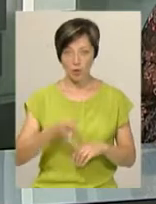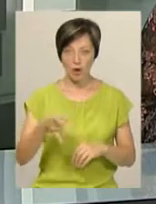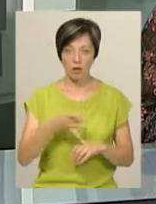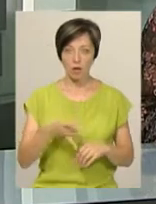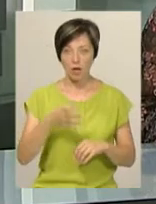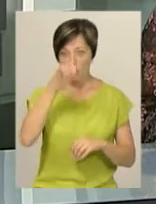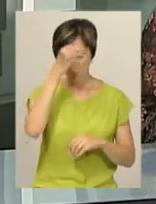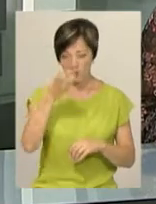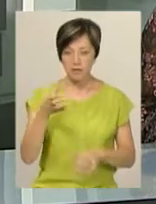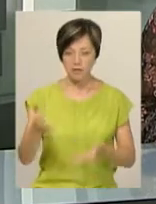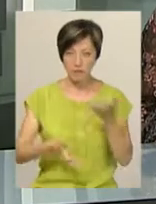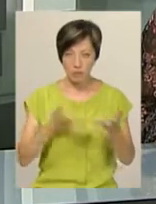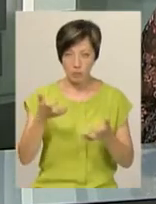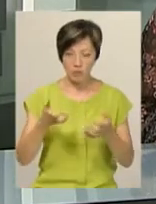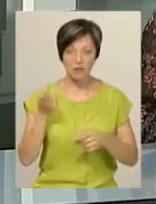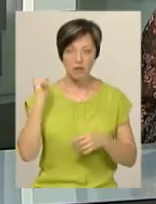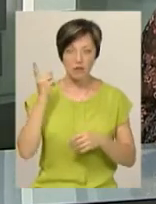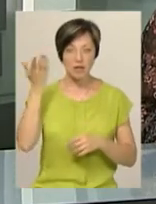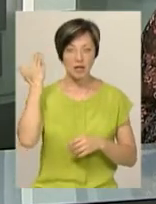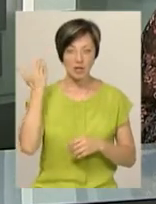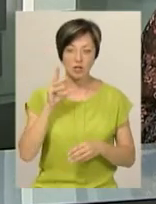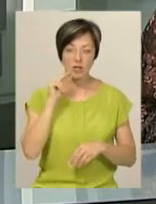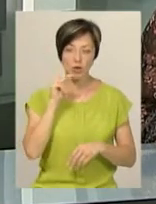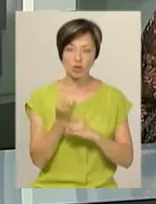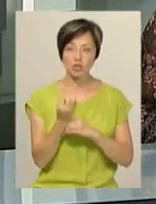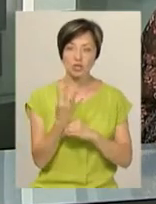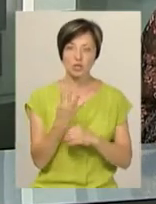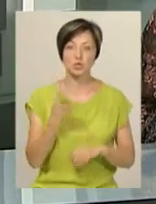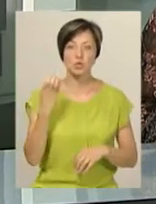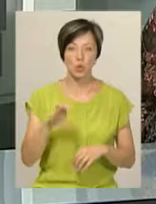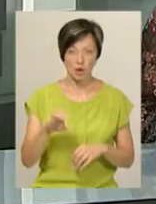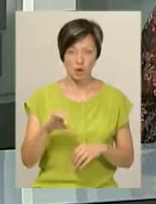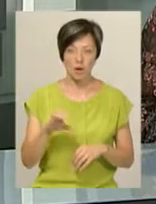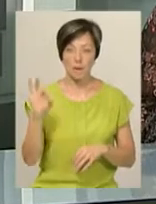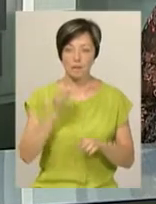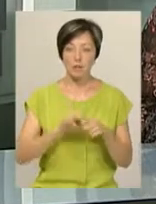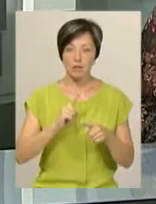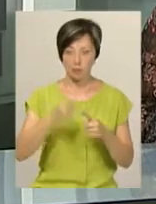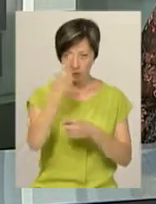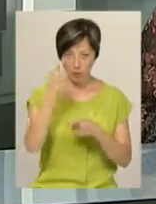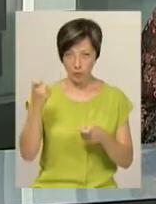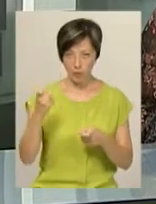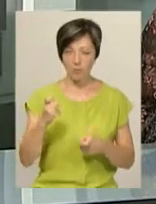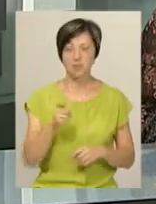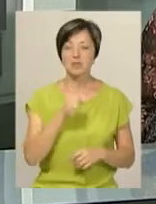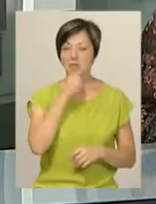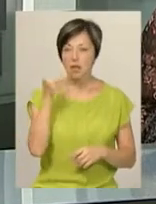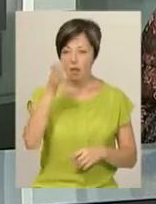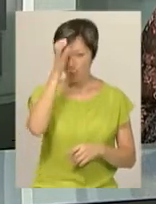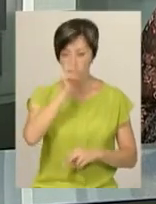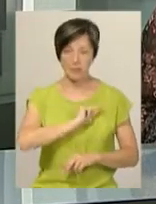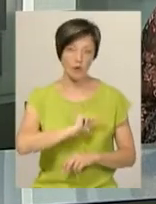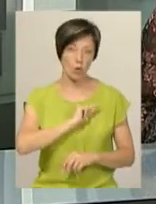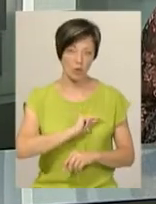Науковці викопали артефакти, найдавніші з яких датовані 14-м століттям. Про це повідомив Павло Нечитайло, старший науковий